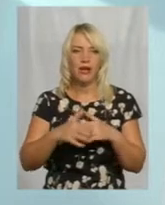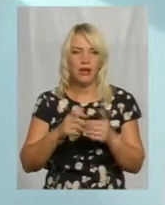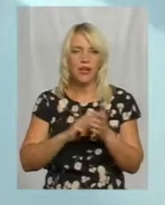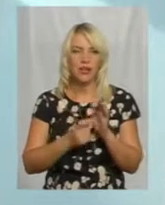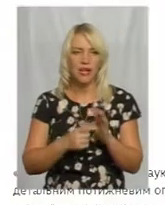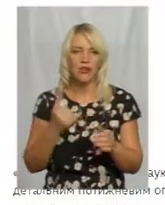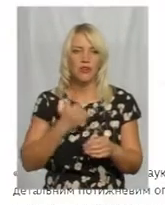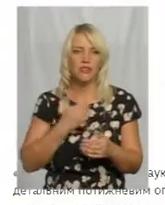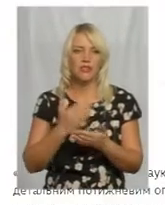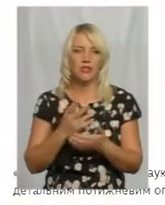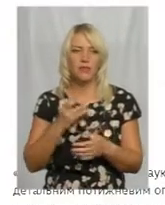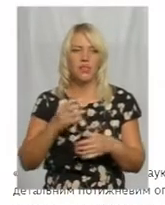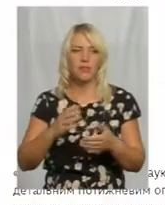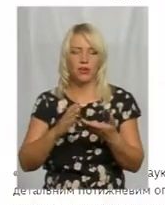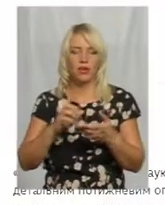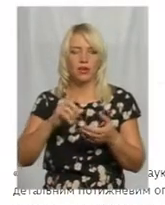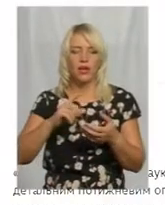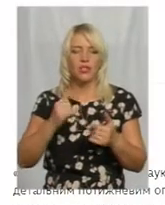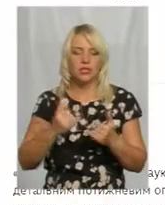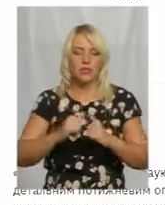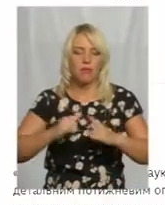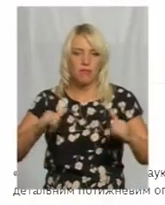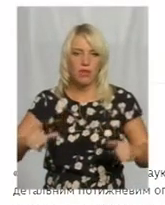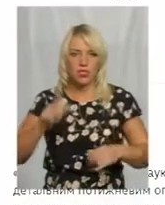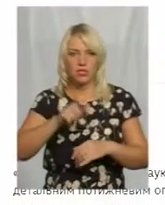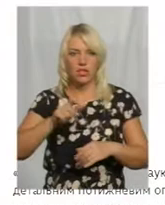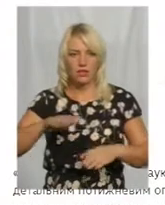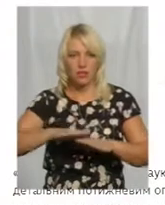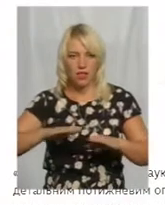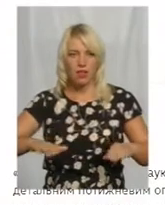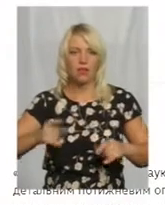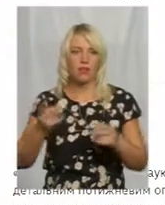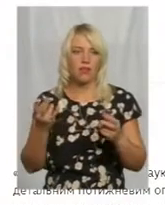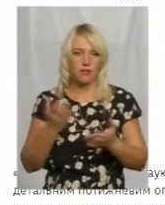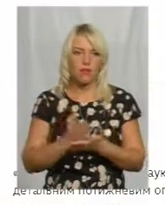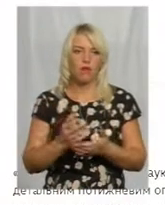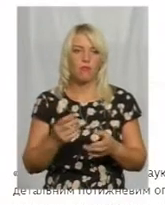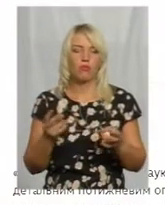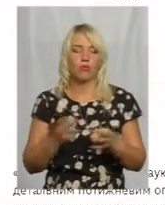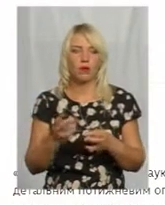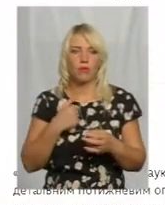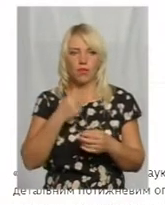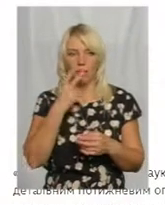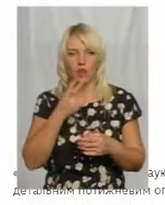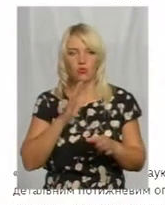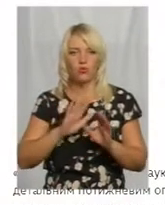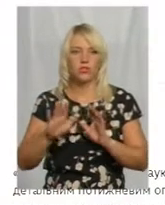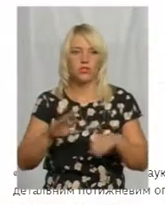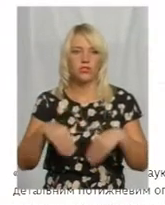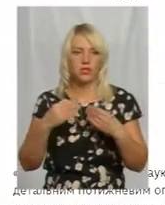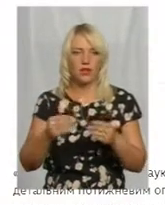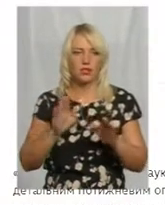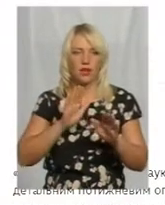є додаткове в містах Хмельницькій. Збільшився контингент і її потреба в додатковому. Тому вони вже зараз позначаються. Я, бачу, режисер уже дає